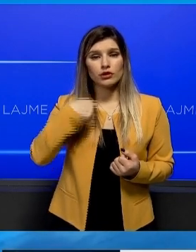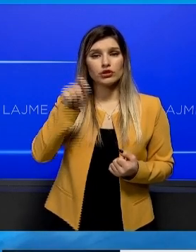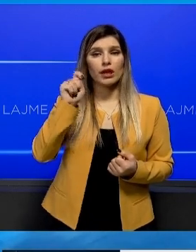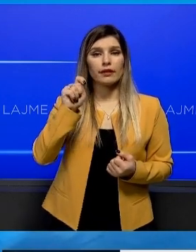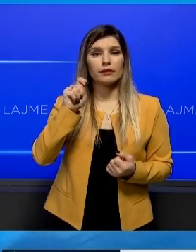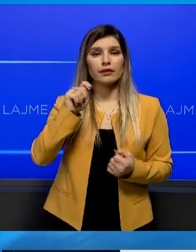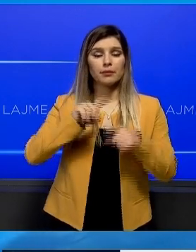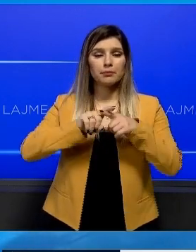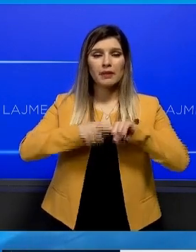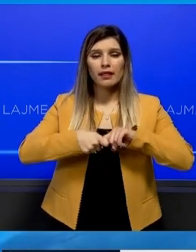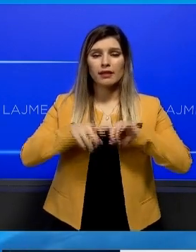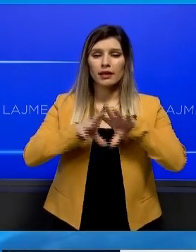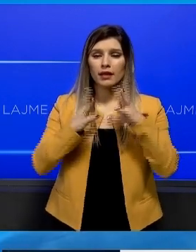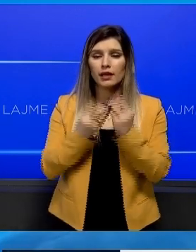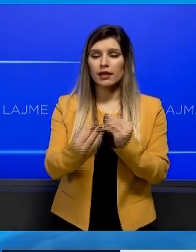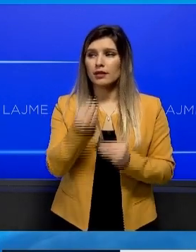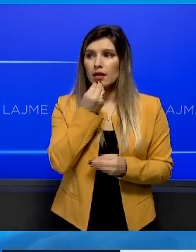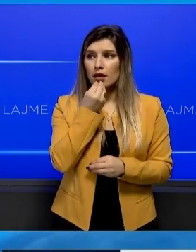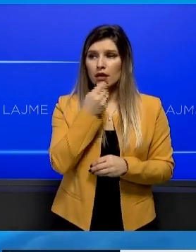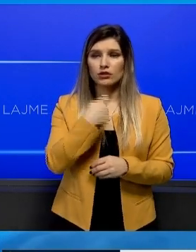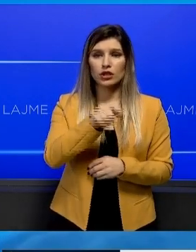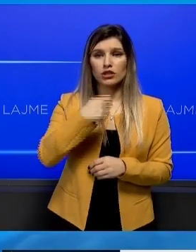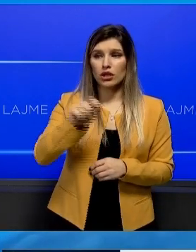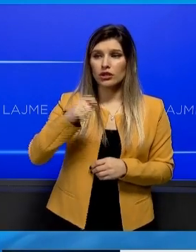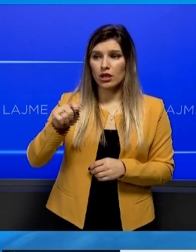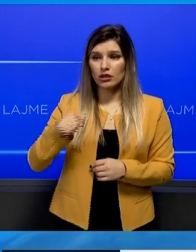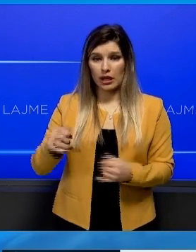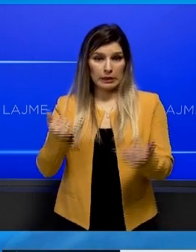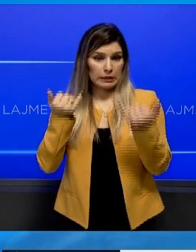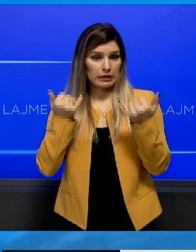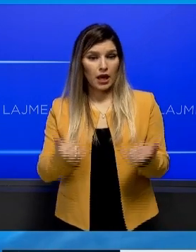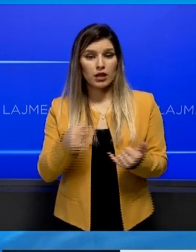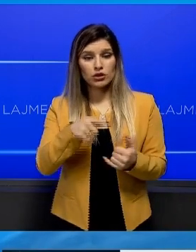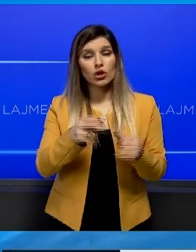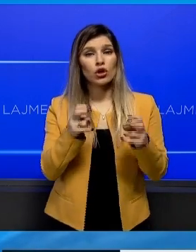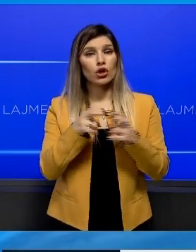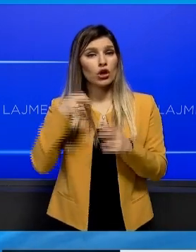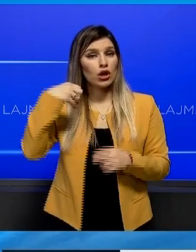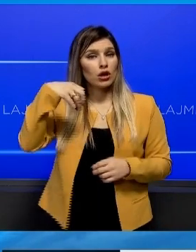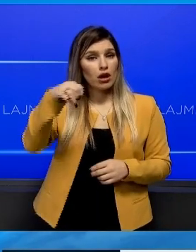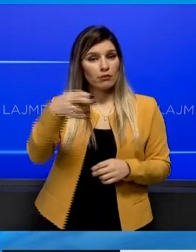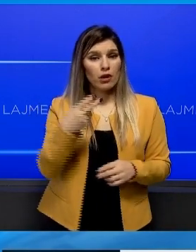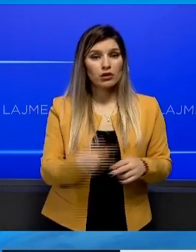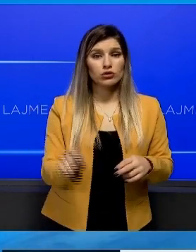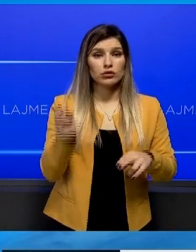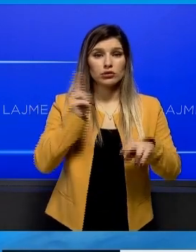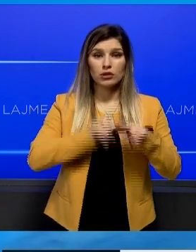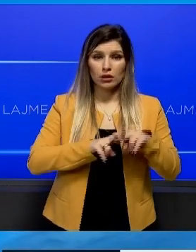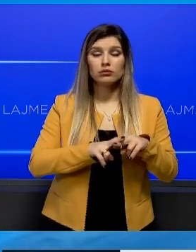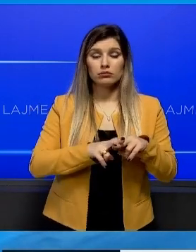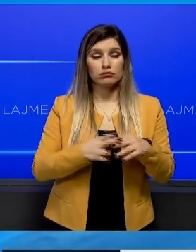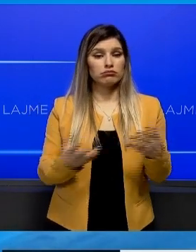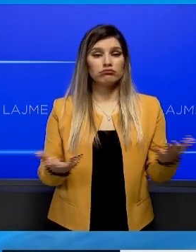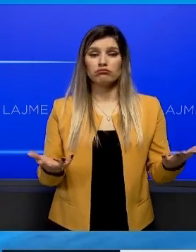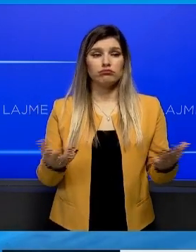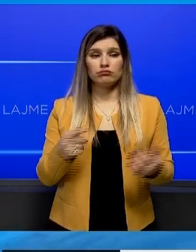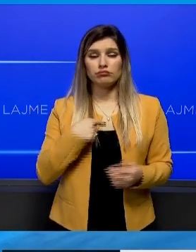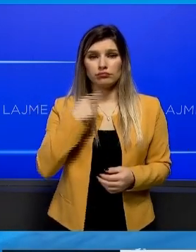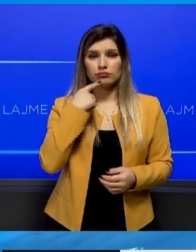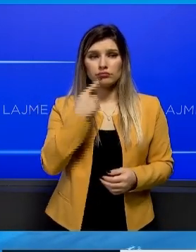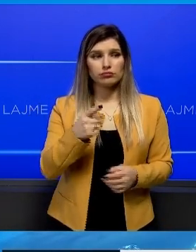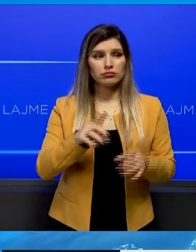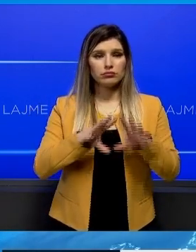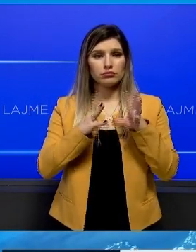gjitha produkteve të konsumit dhe tash të kë shrajtimi rrëjmës pas i dëshim do të ndikon në